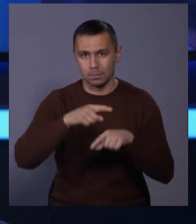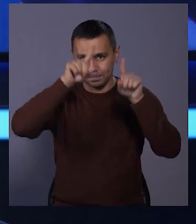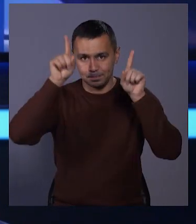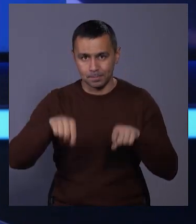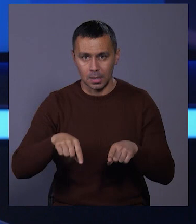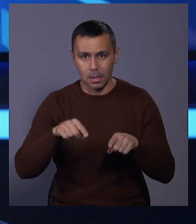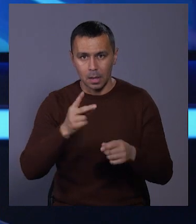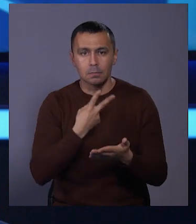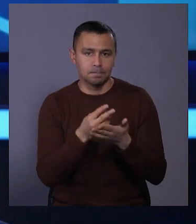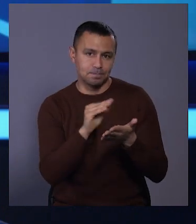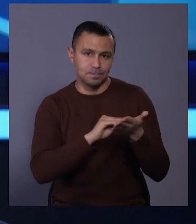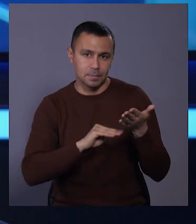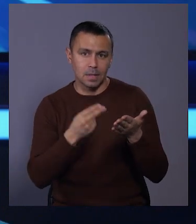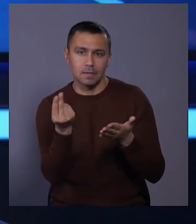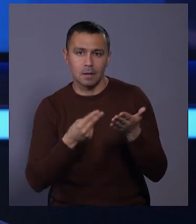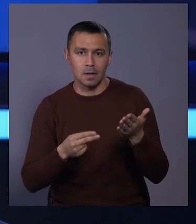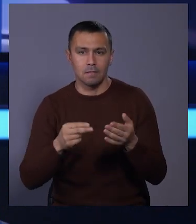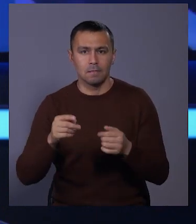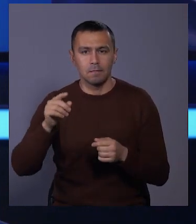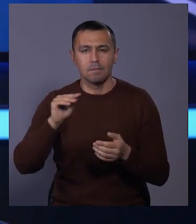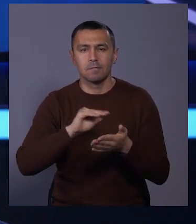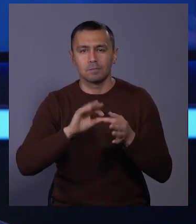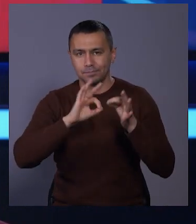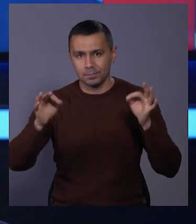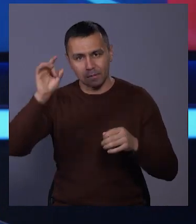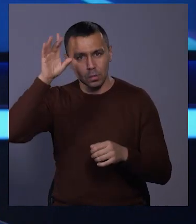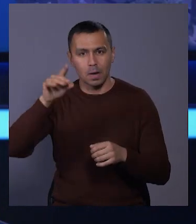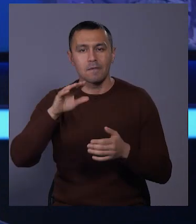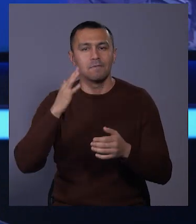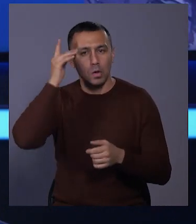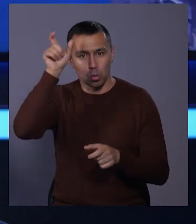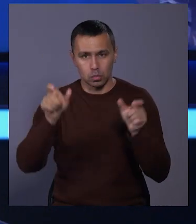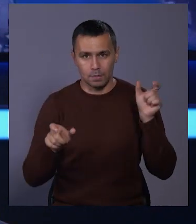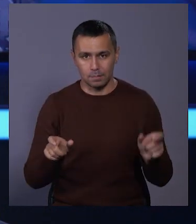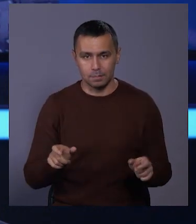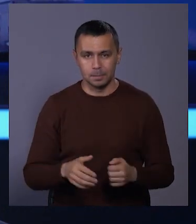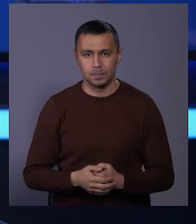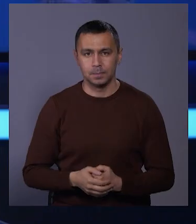На полотнах візуалізував вислови відомих філософів. Детальніше Олександр Семенюк.